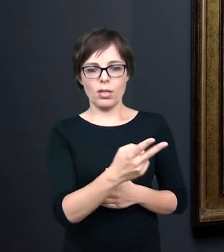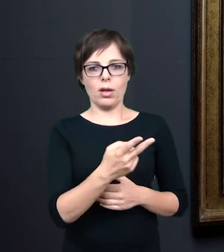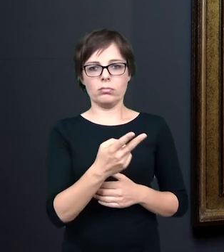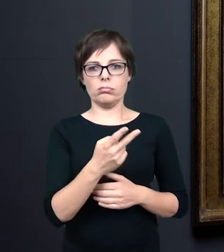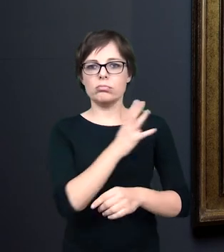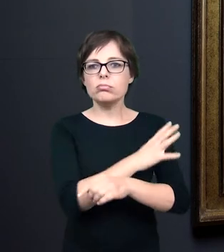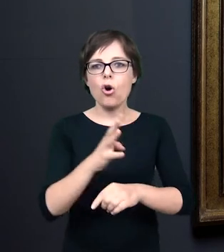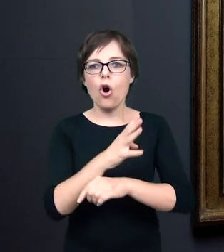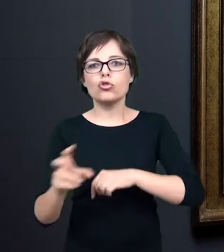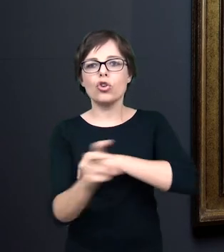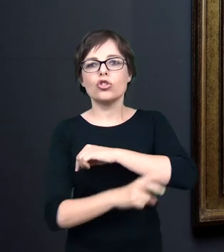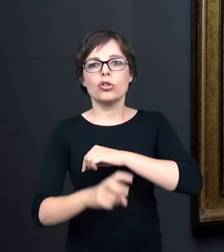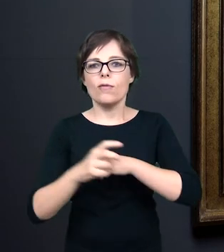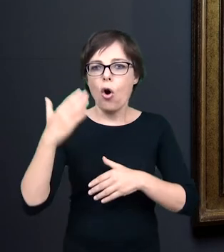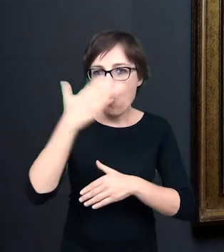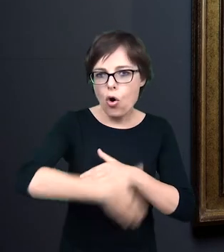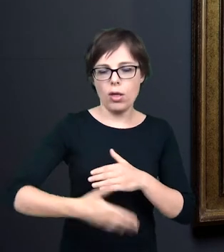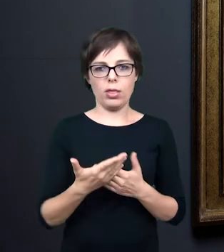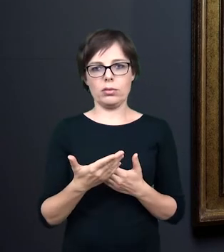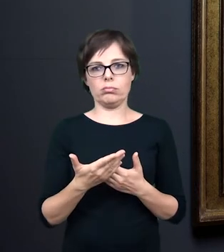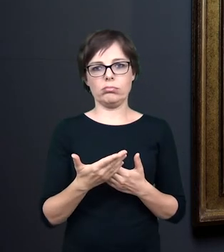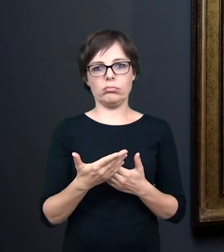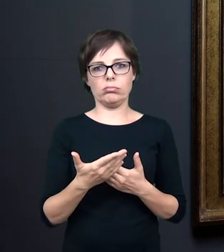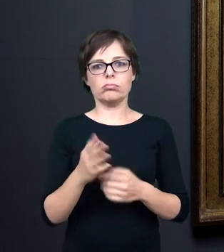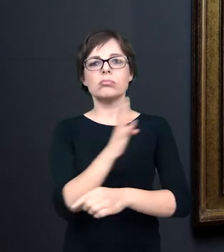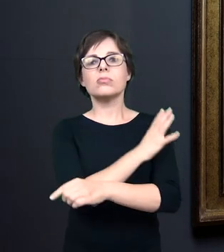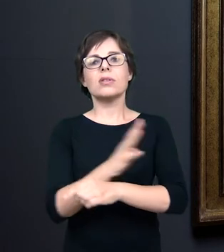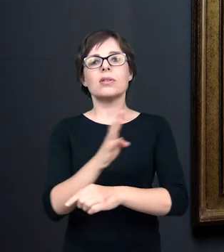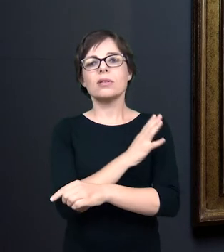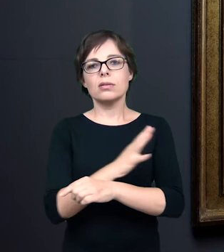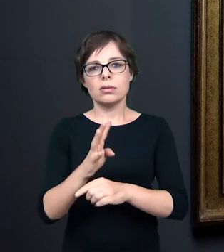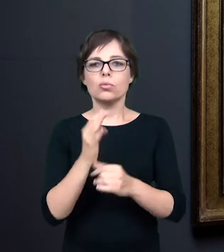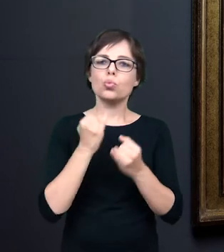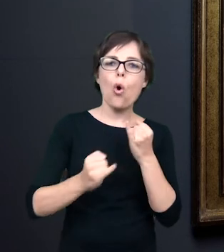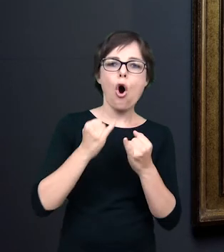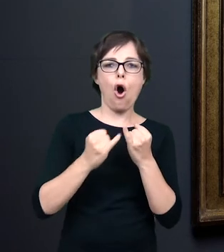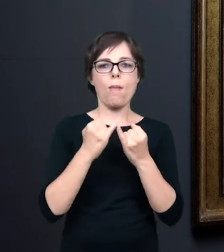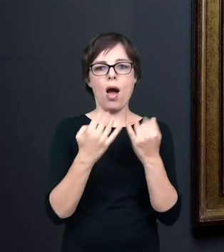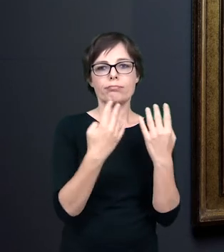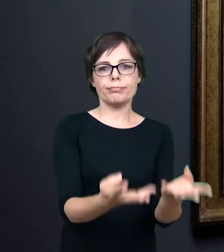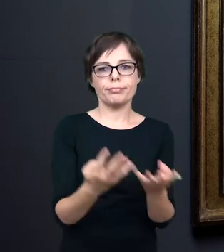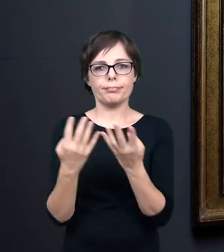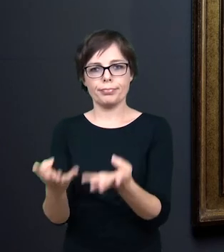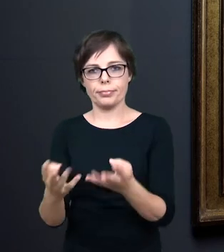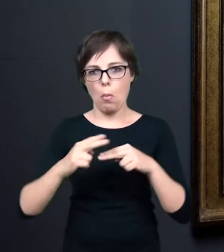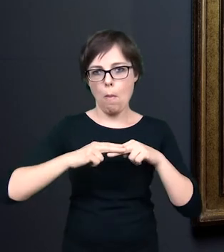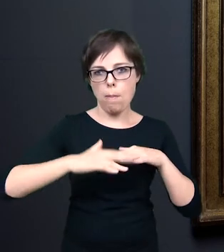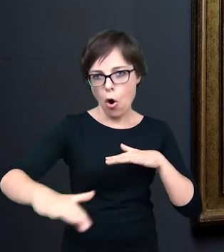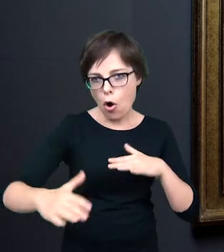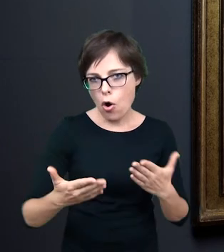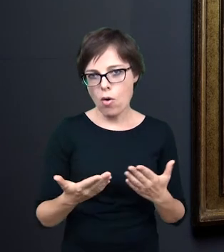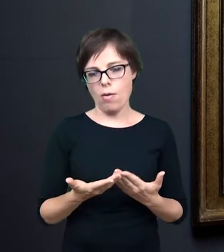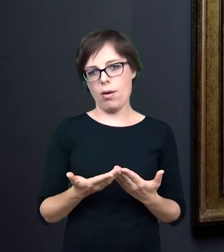jeszcze siano, nie siano tylko słoma na polu.